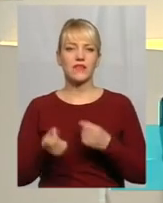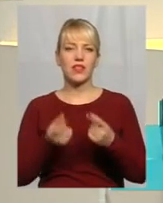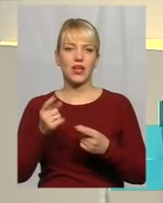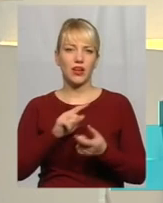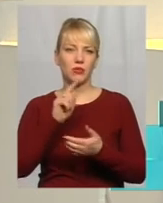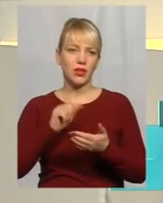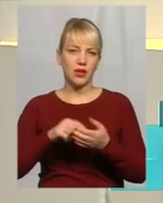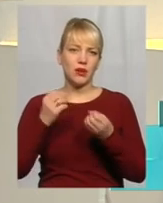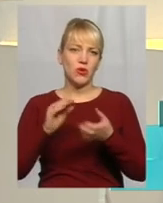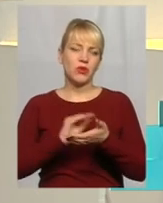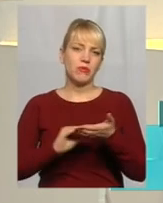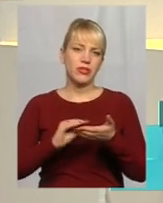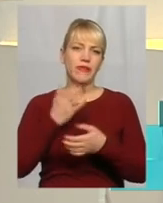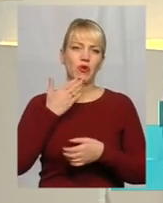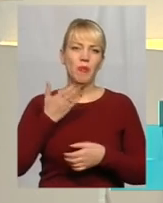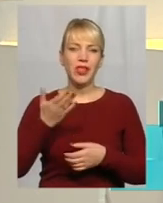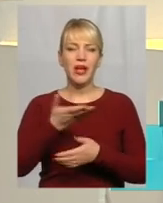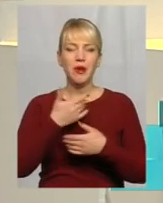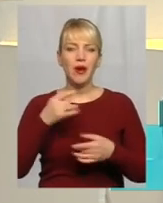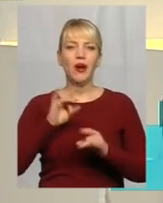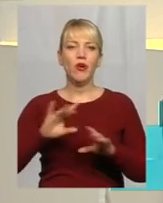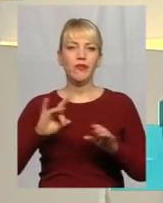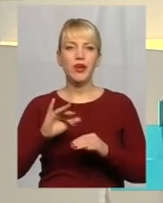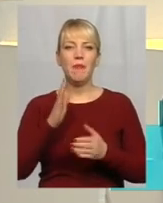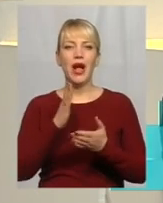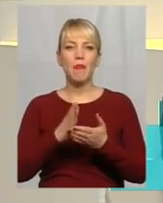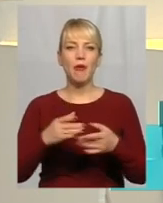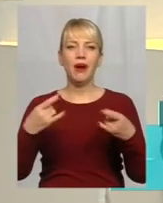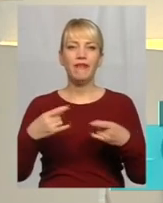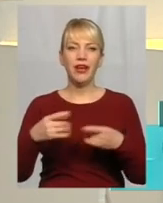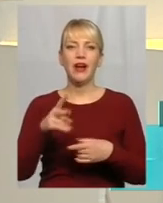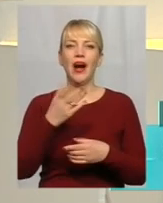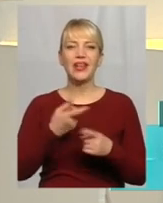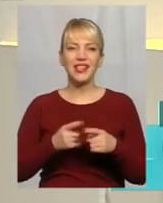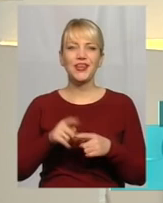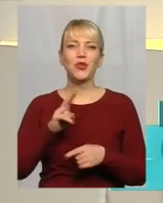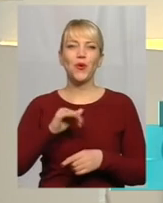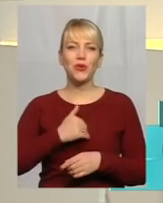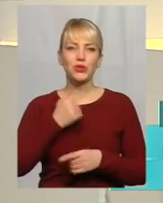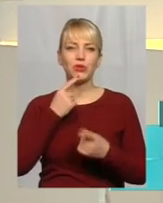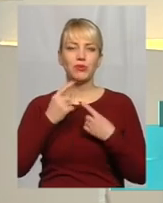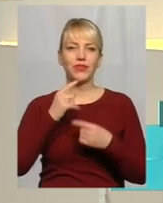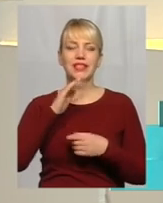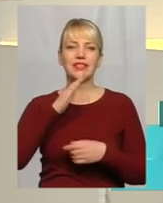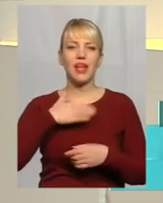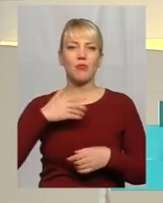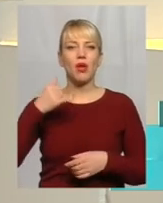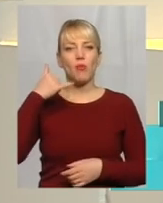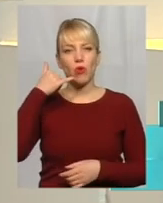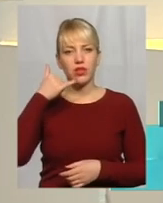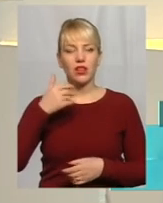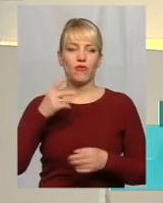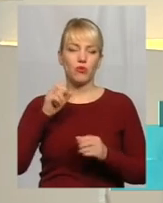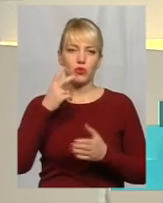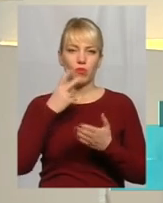пишіть їх у коментарях І ми озвучимо їх у прямому ефірі А ті, хто хочуть поспілкуватися з нами телефоном, бачите номера на